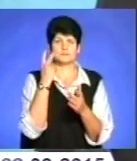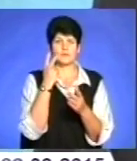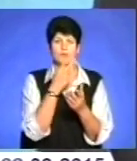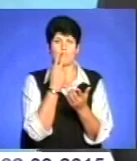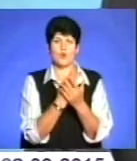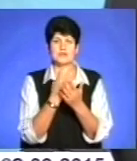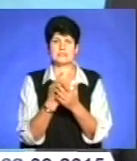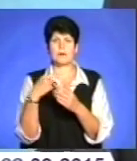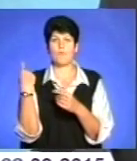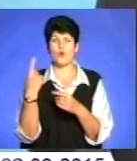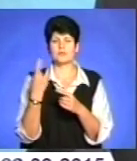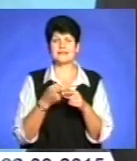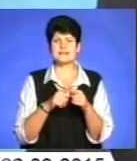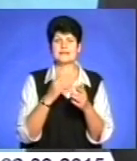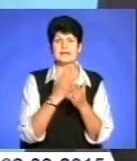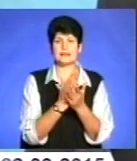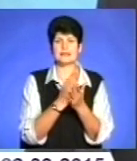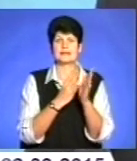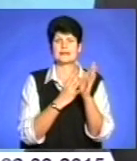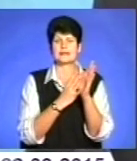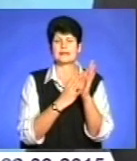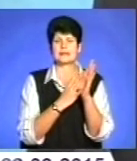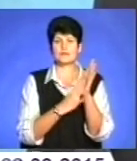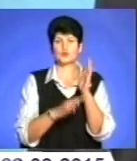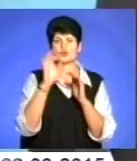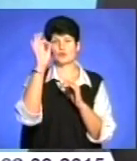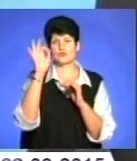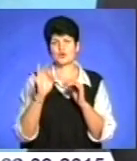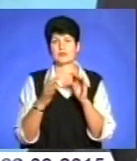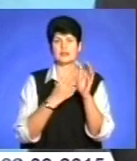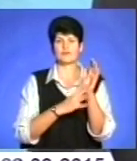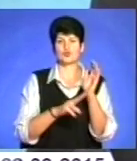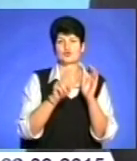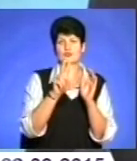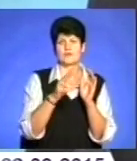по області, це є 90%, 92%, 93%. Дякую!